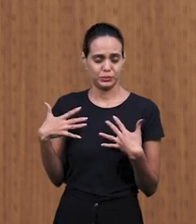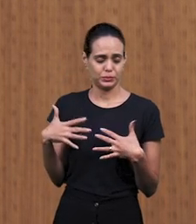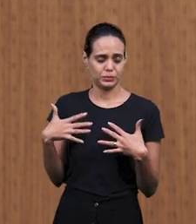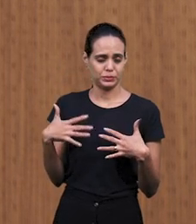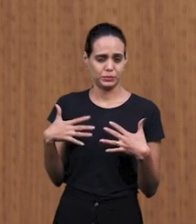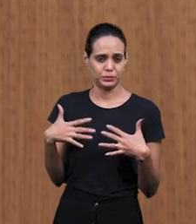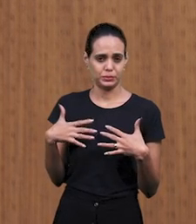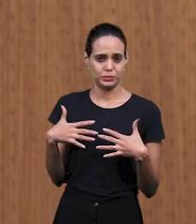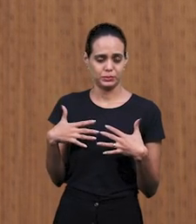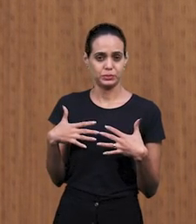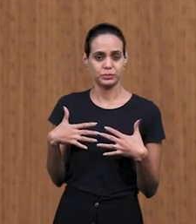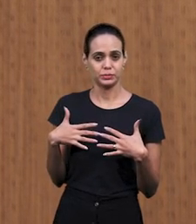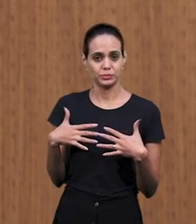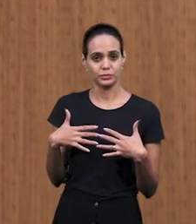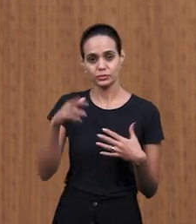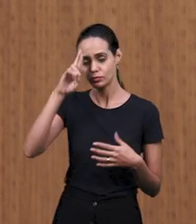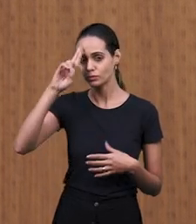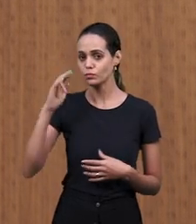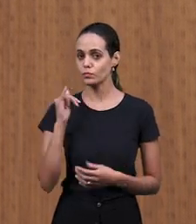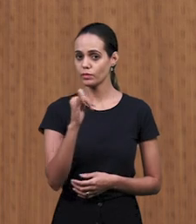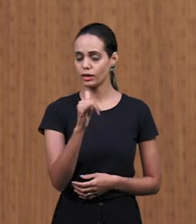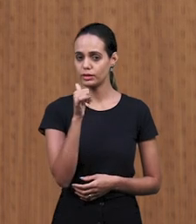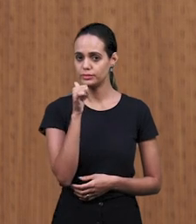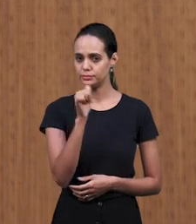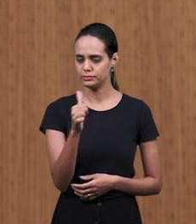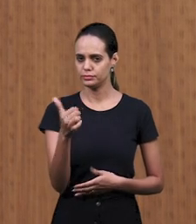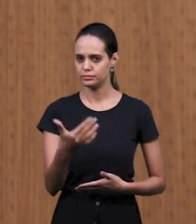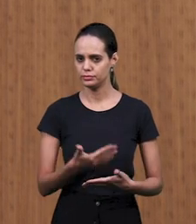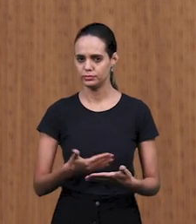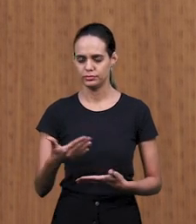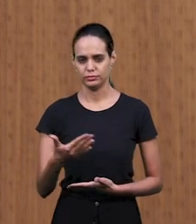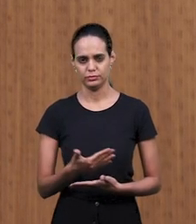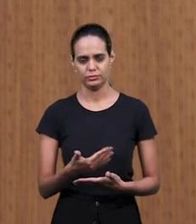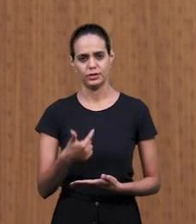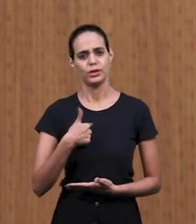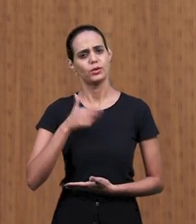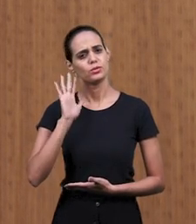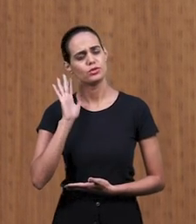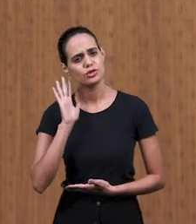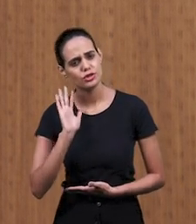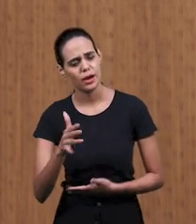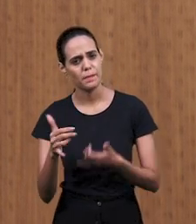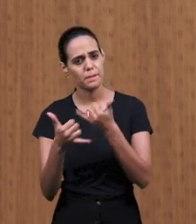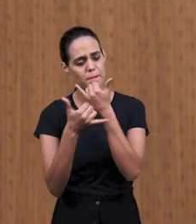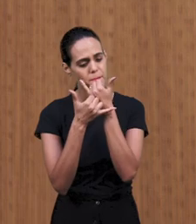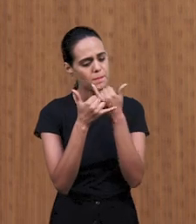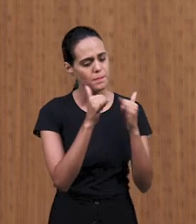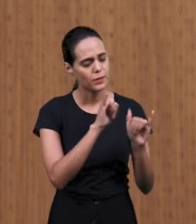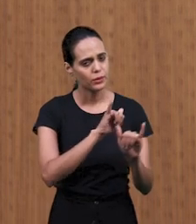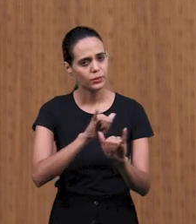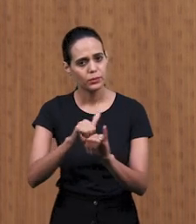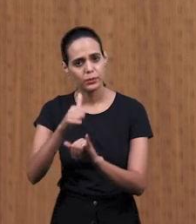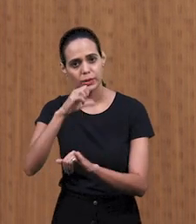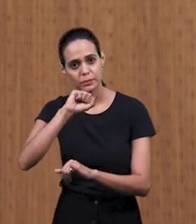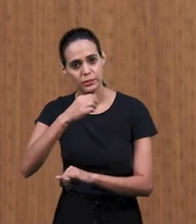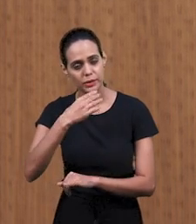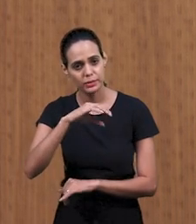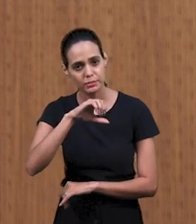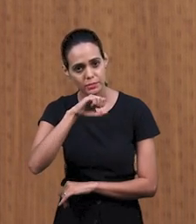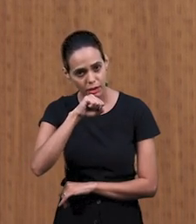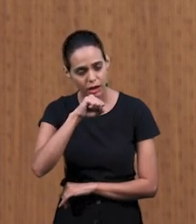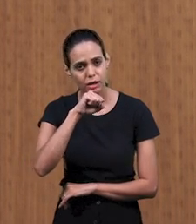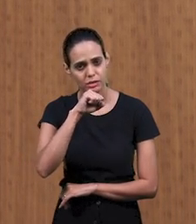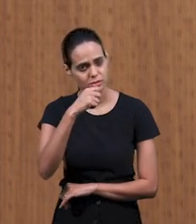Господь сказал ей, «Я простил уже твоих родителей, тебе тоже нужно их простить,